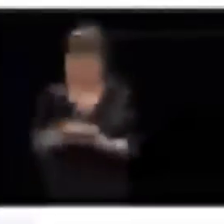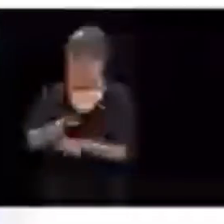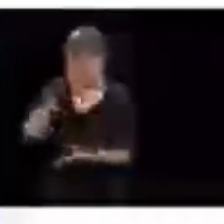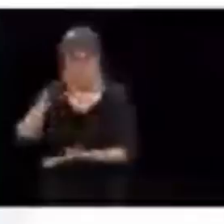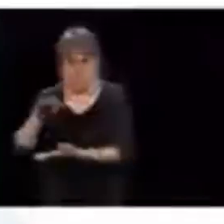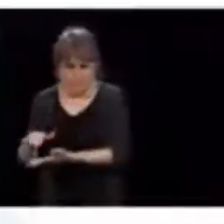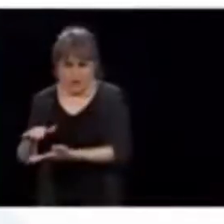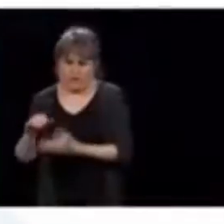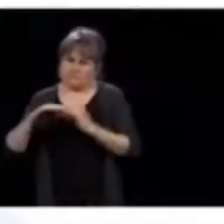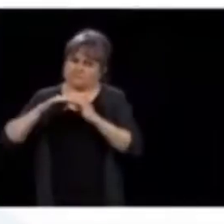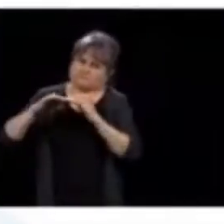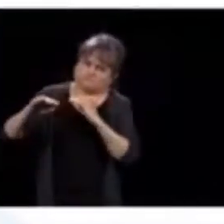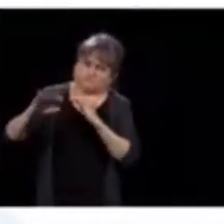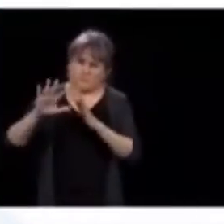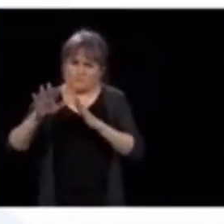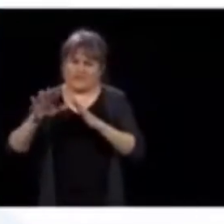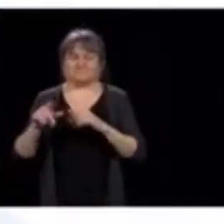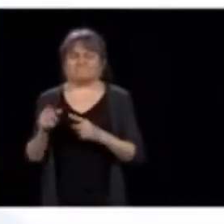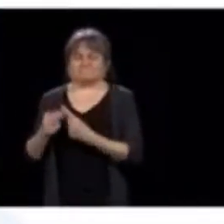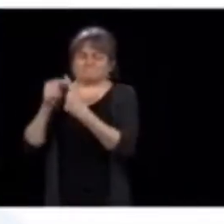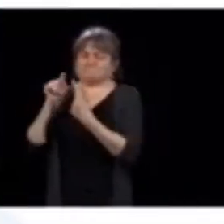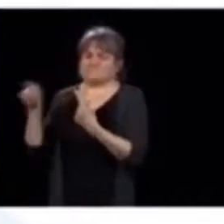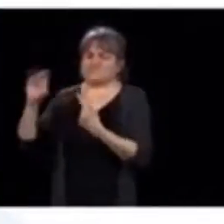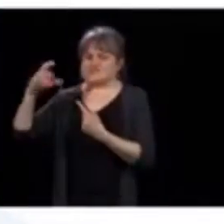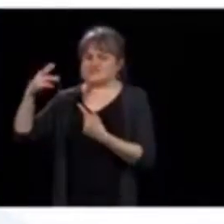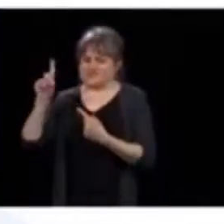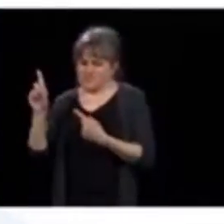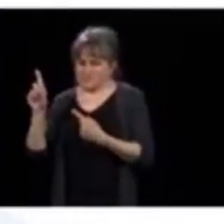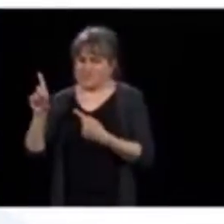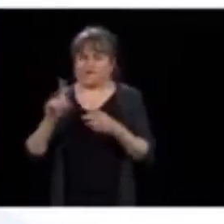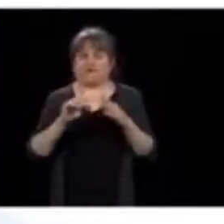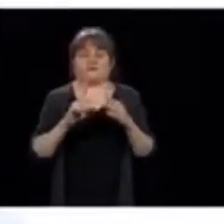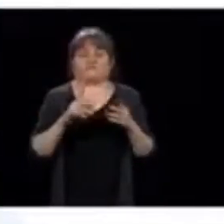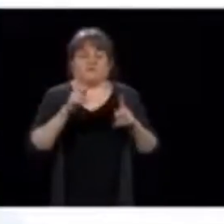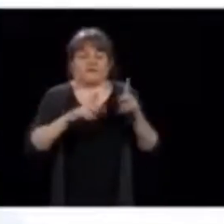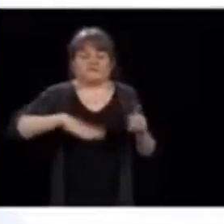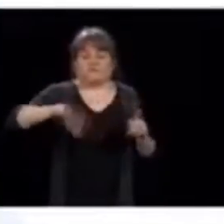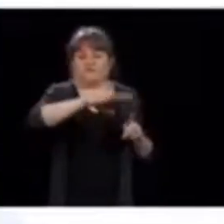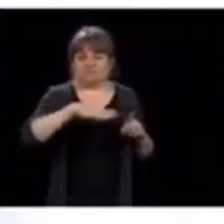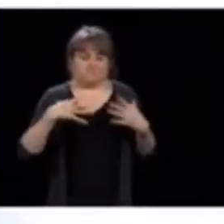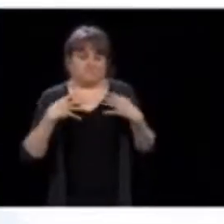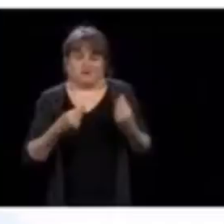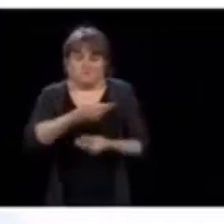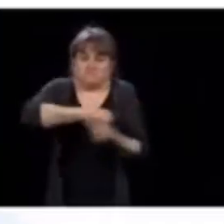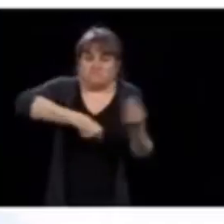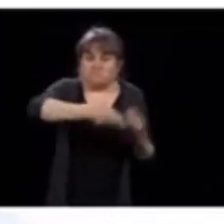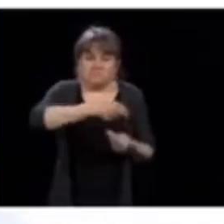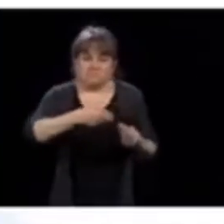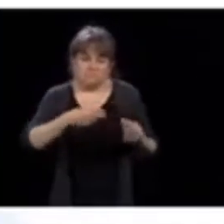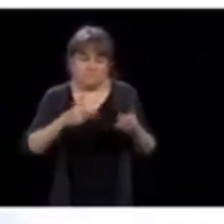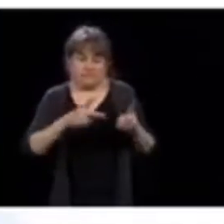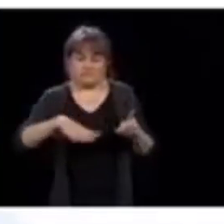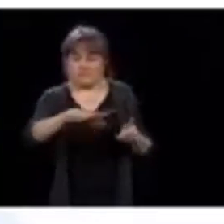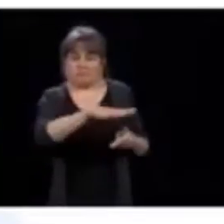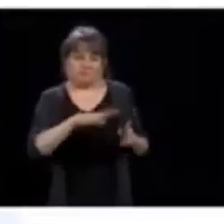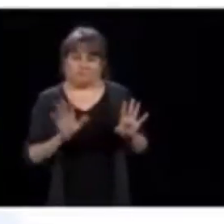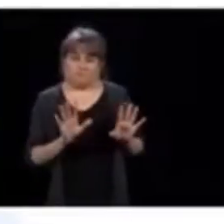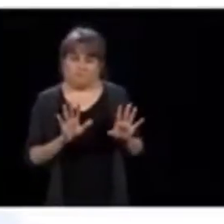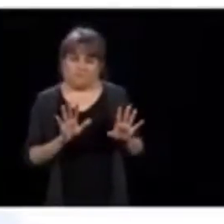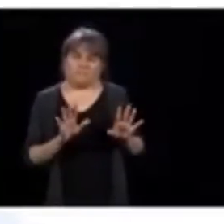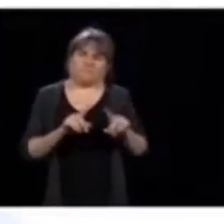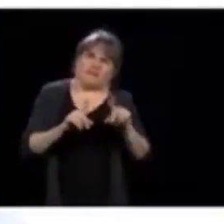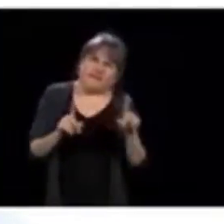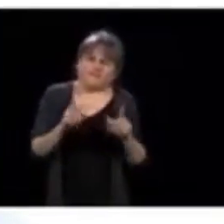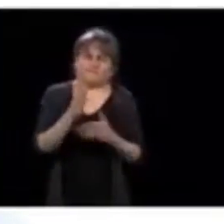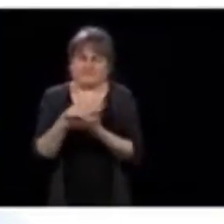de décès, mais surtout associé aux CHSLD, pas nécessairement dans la communauté. Pas nécessairement dans… il y en a, mais ce n pas associé seulement à ça, parce qu'il